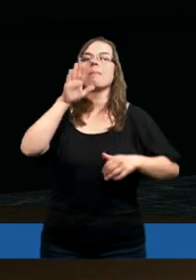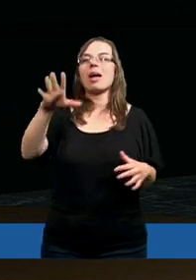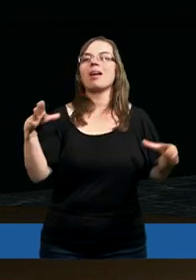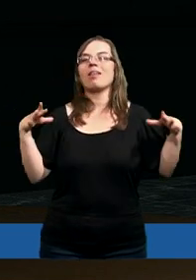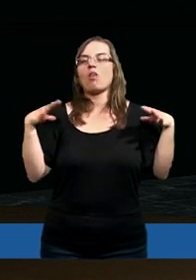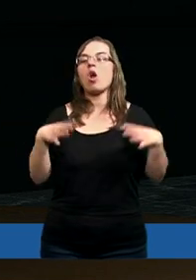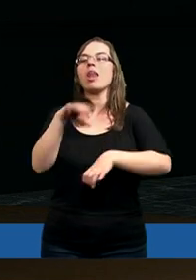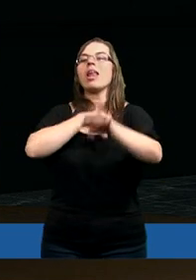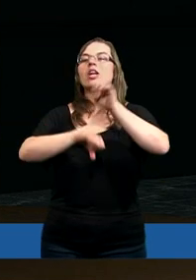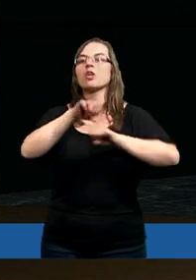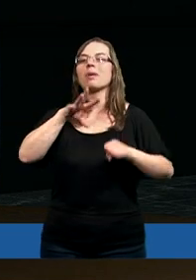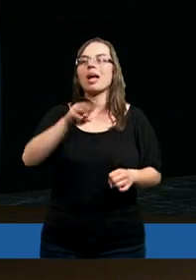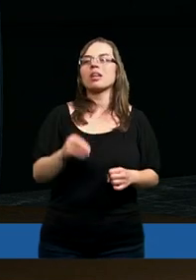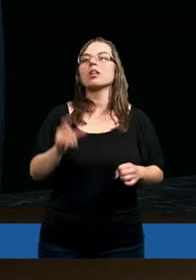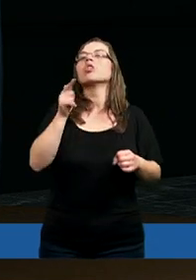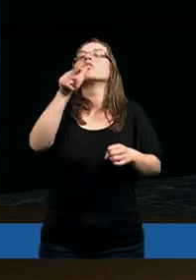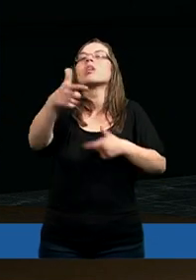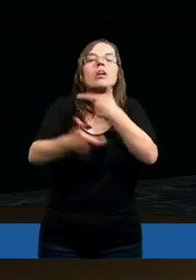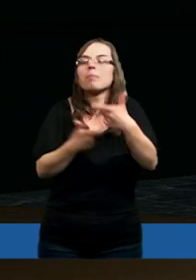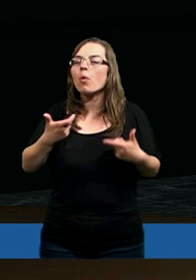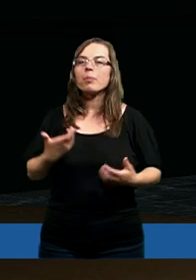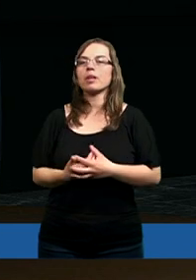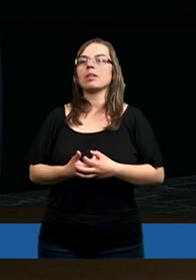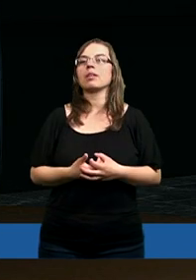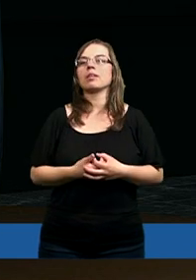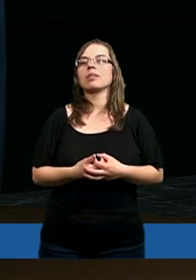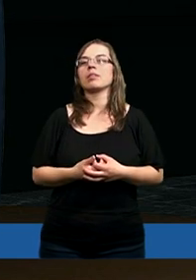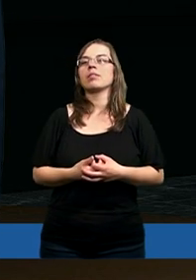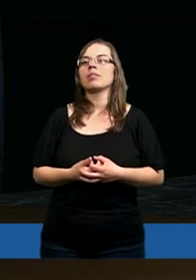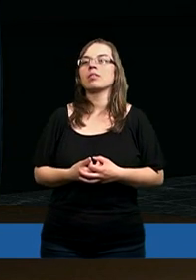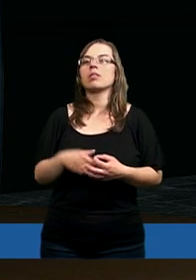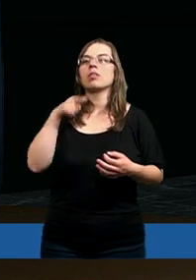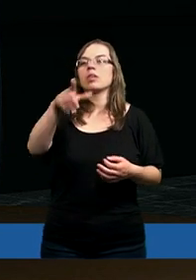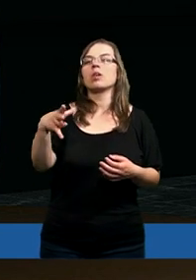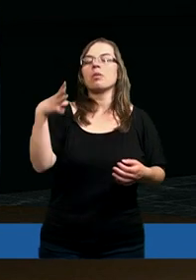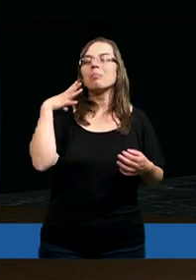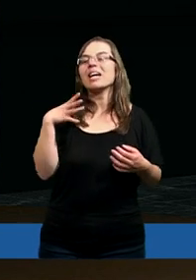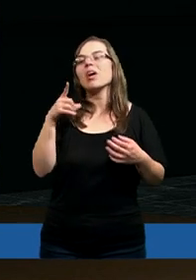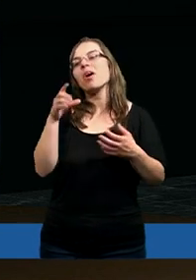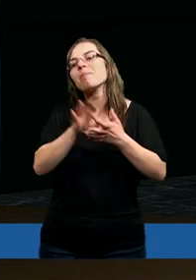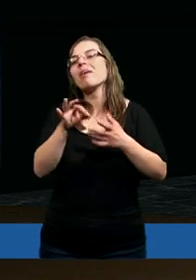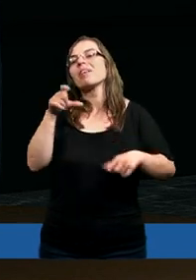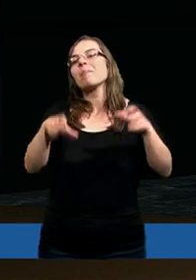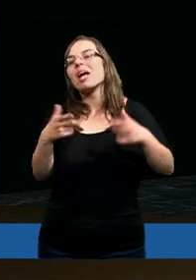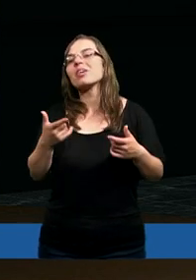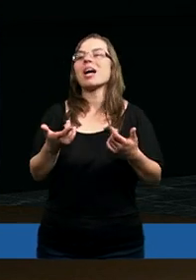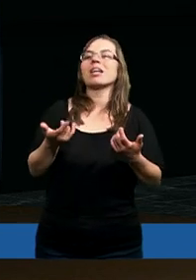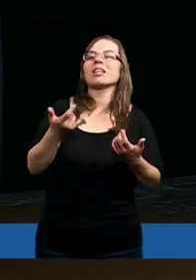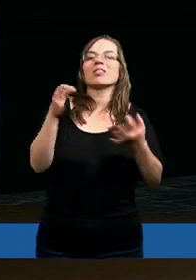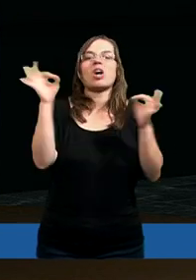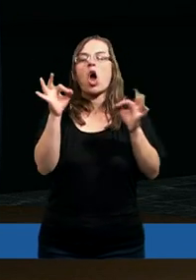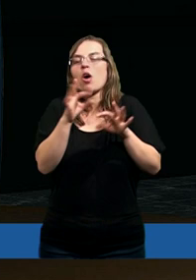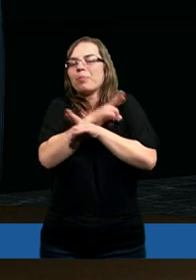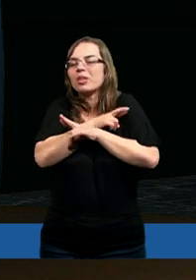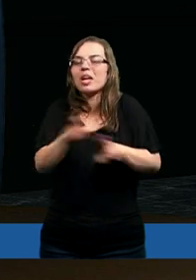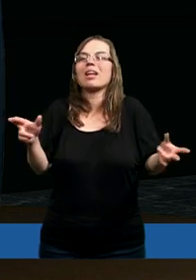wolne. Rzymianie. Co tam robili? No można sobie tylko wyobrazić złe rzeczy,